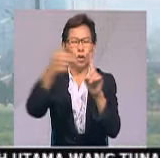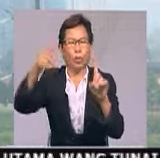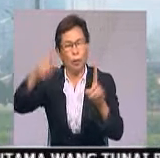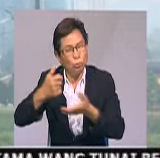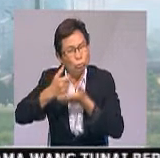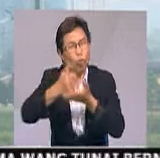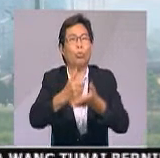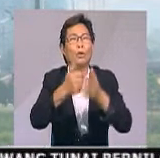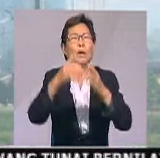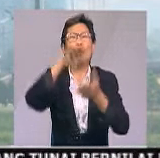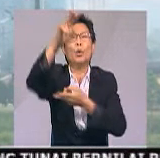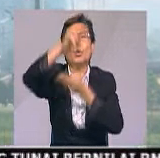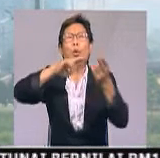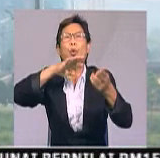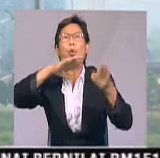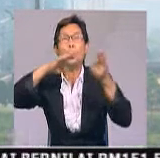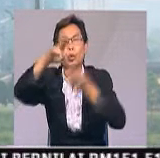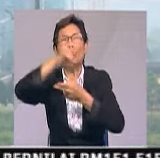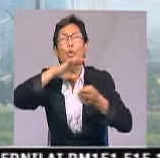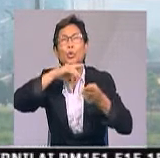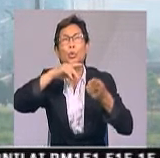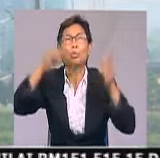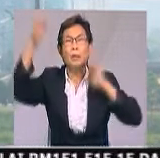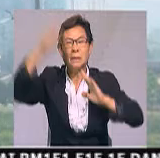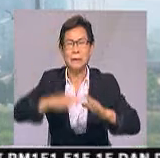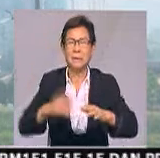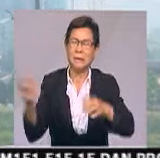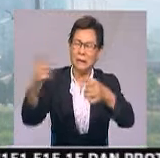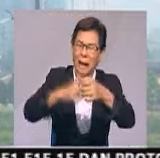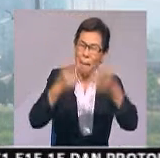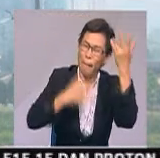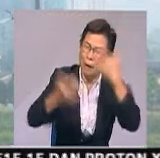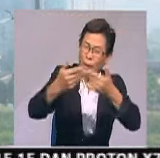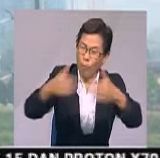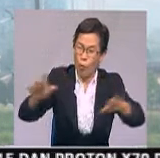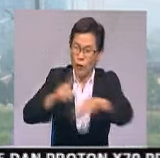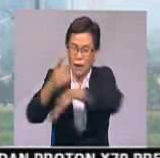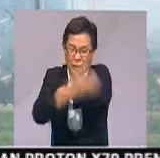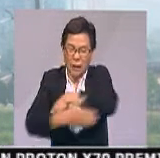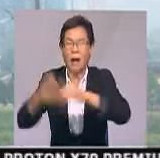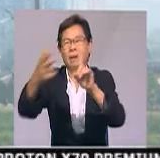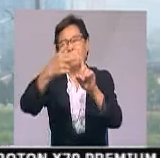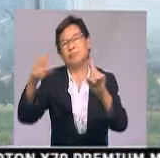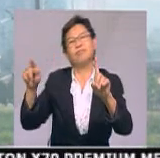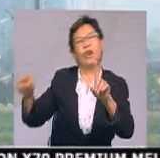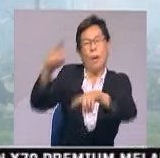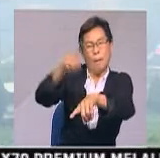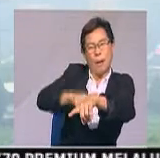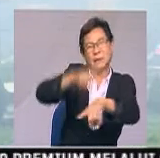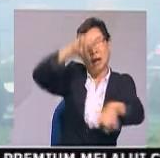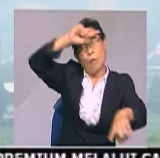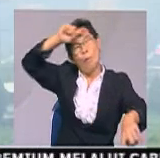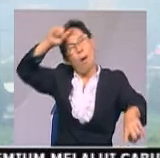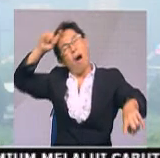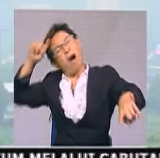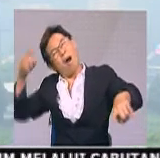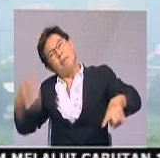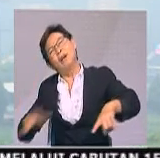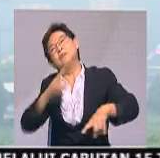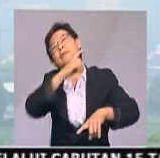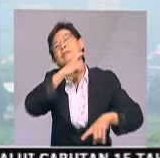Jerebu di Malaysia seringkali dikaitkan dengan pembakaran terbuka di negara jiran itu ketika musim panas dan kering.